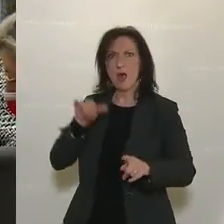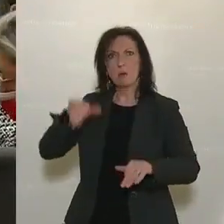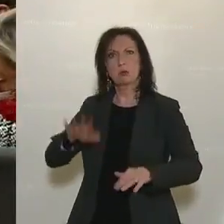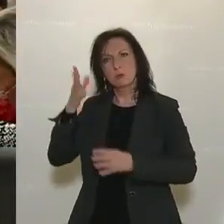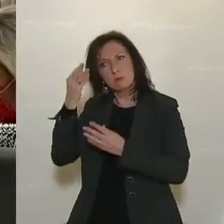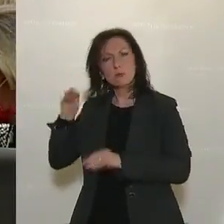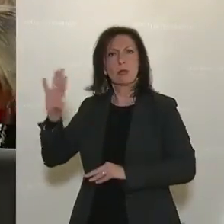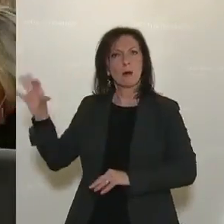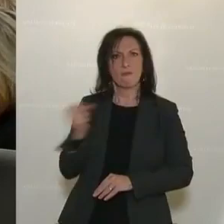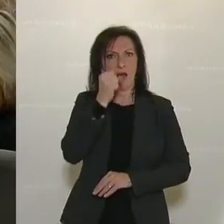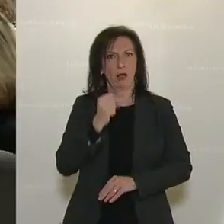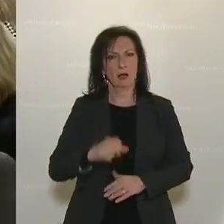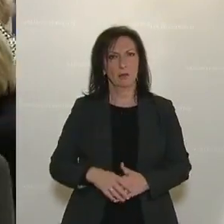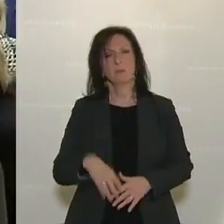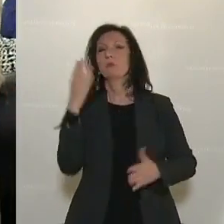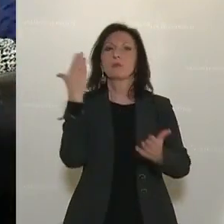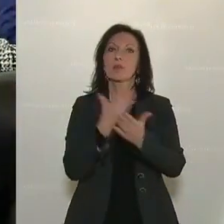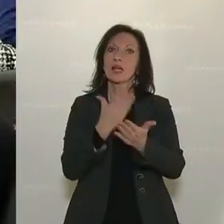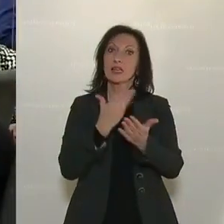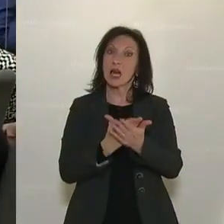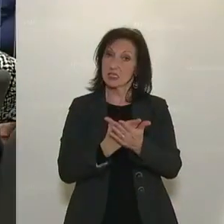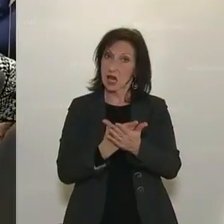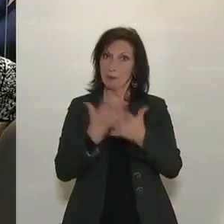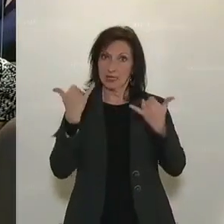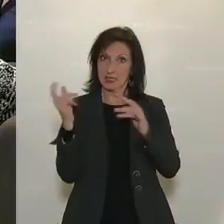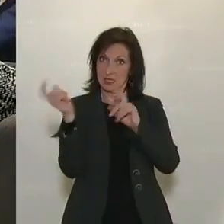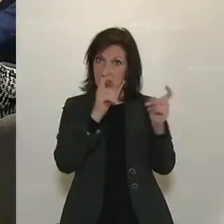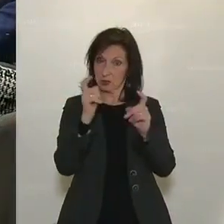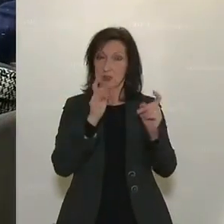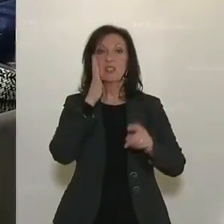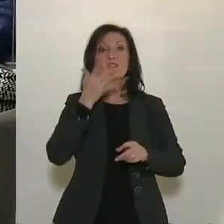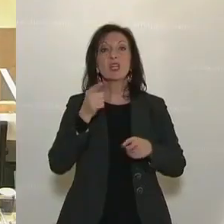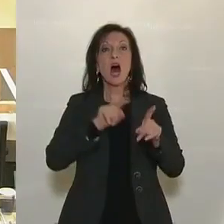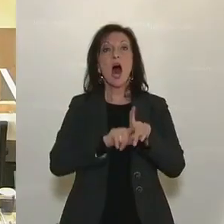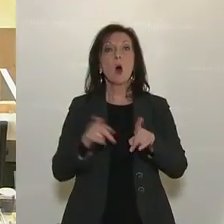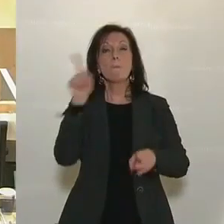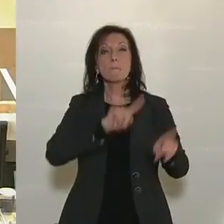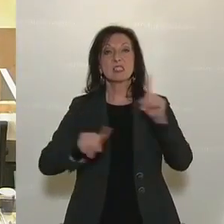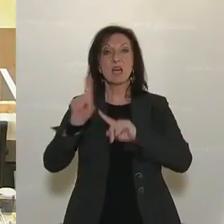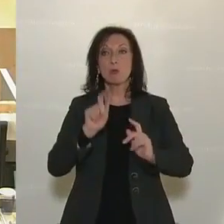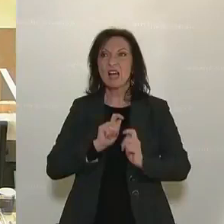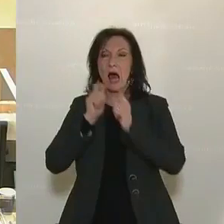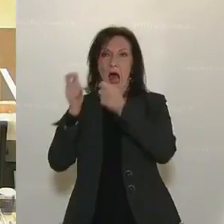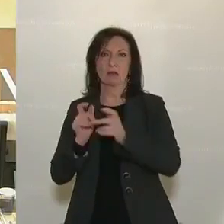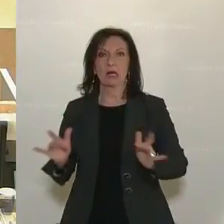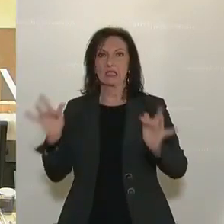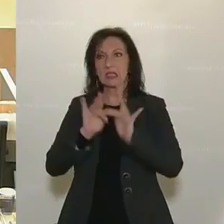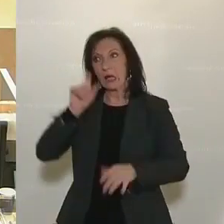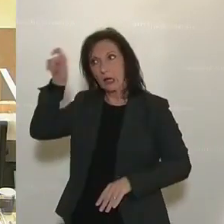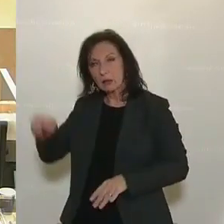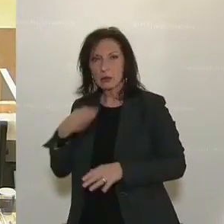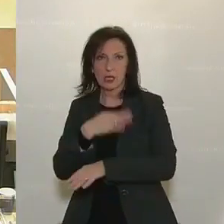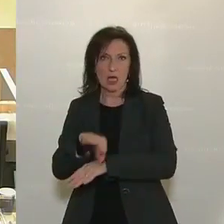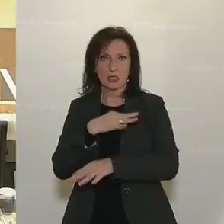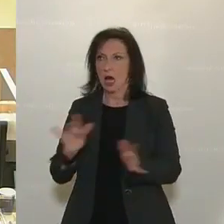Und deshalb werden wir heute im Zuge dieser Debatte auch einen Misstrauensantrag gegen Sie und die gesamte Bundesregierung einbringen.